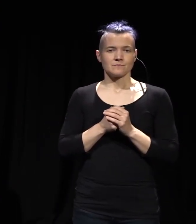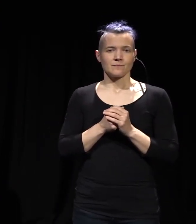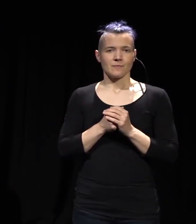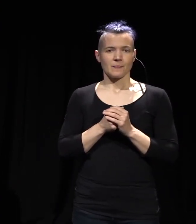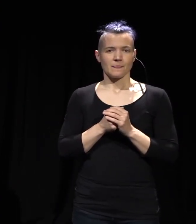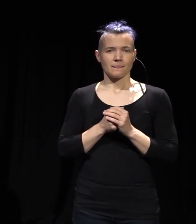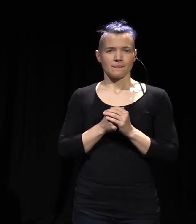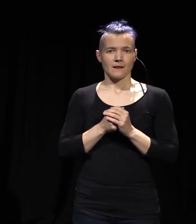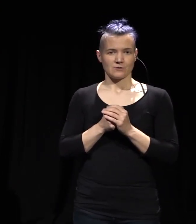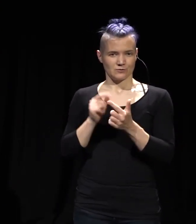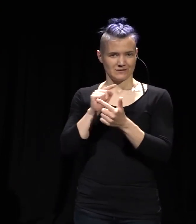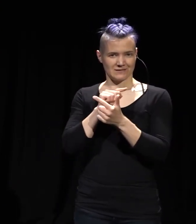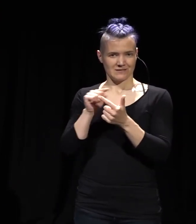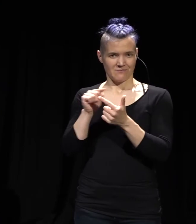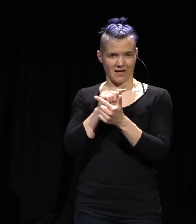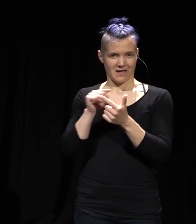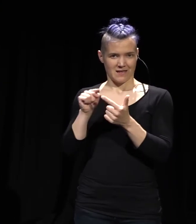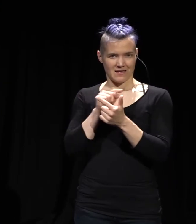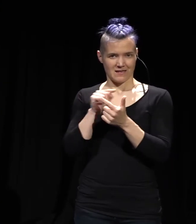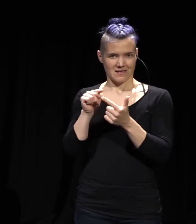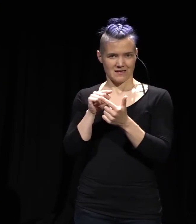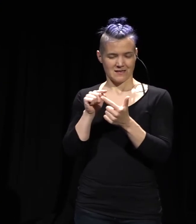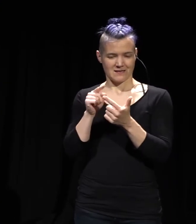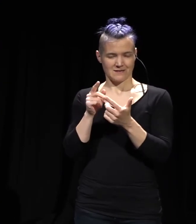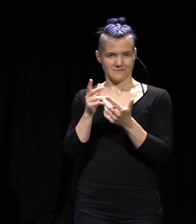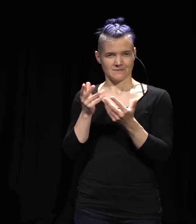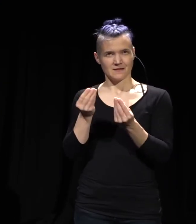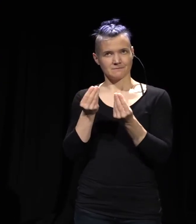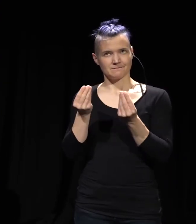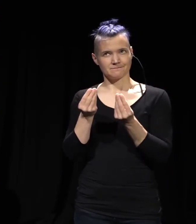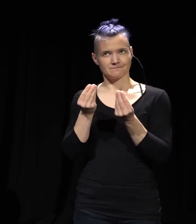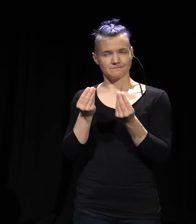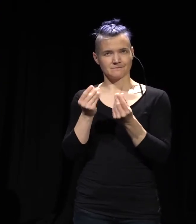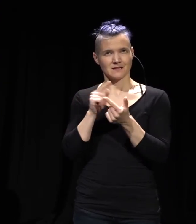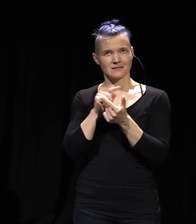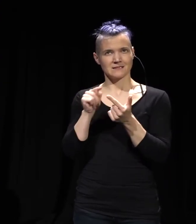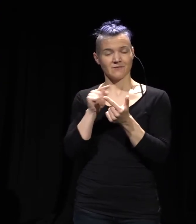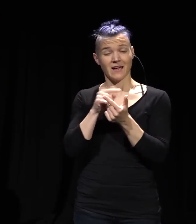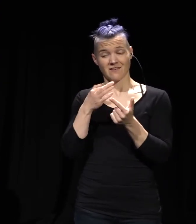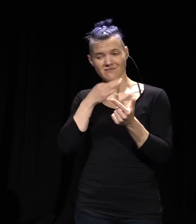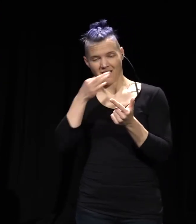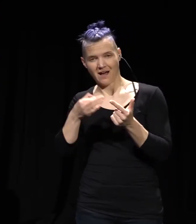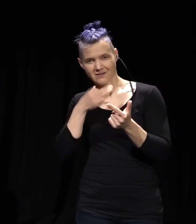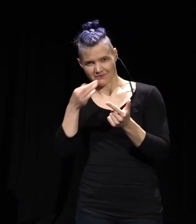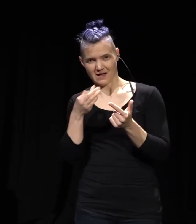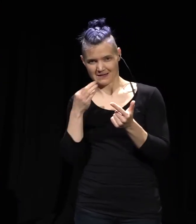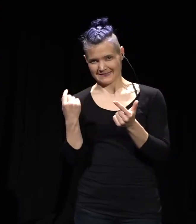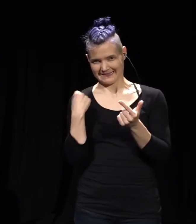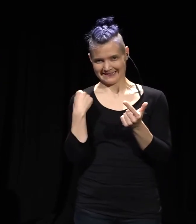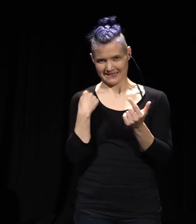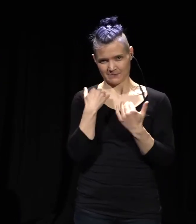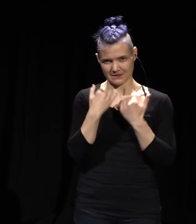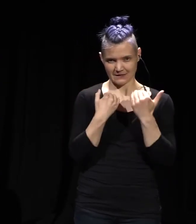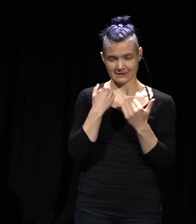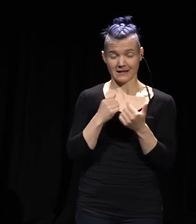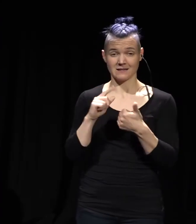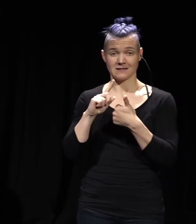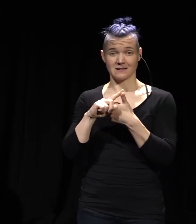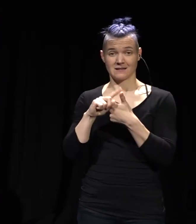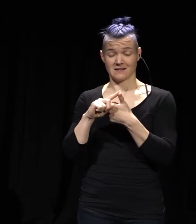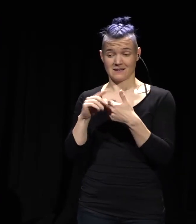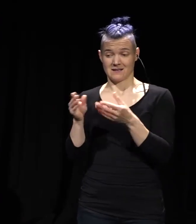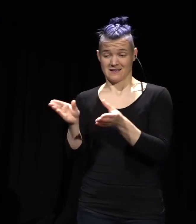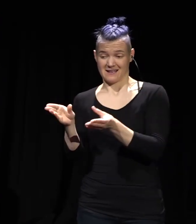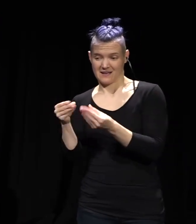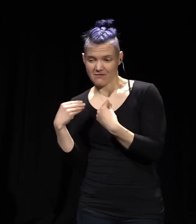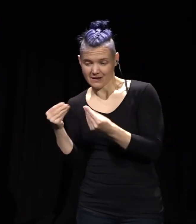zwei, diese zwei Seiten, diese zwei Fragen, nämlich die nach